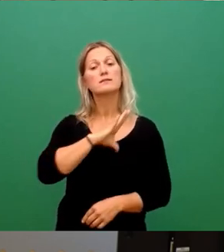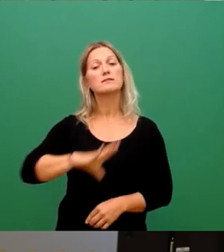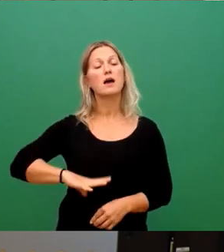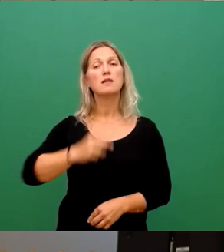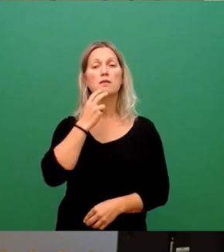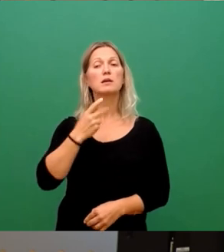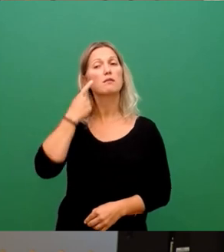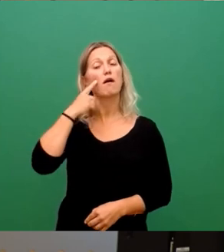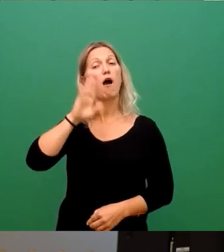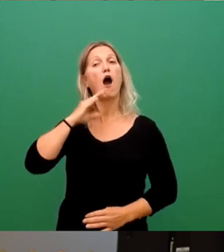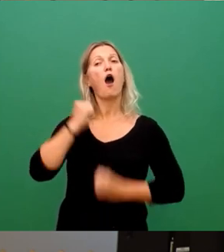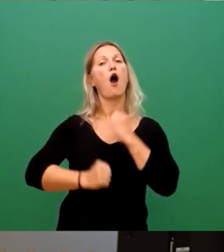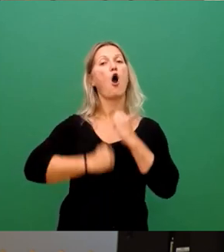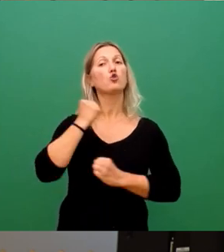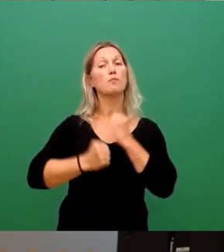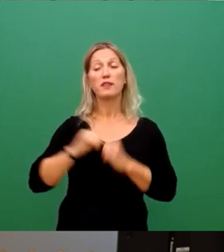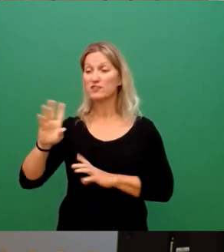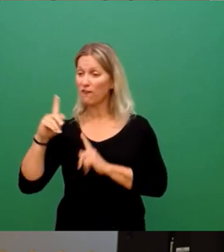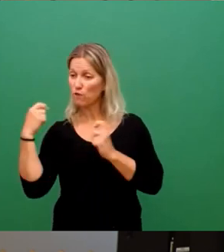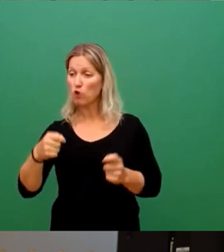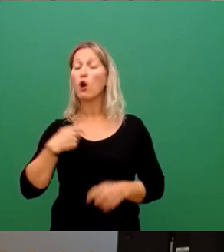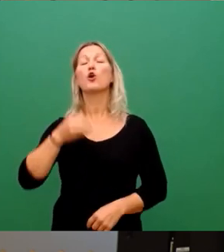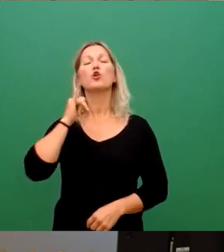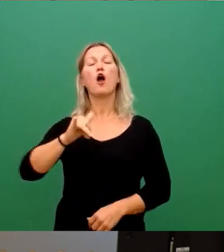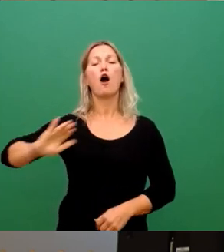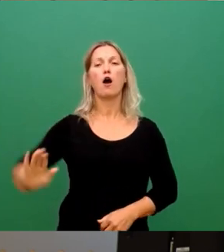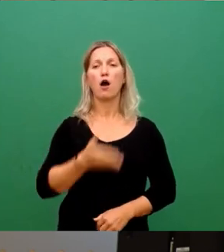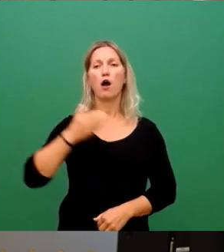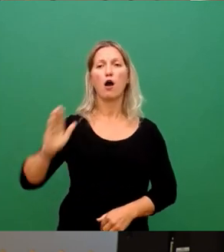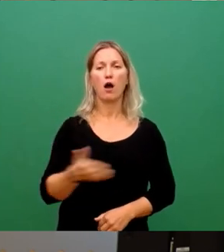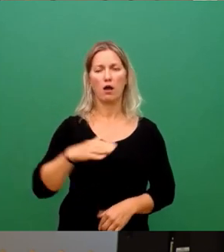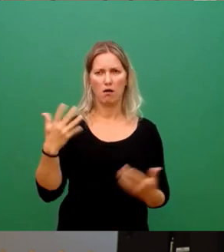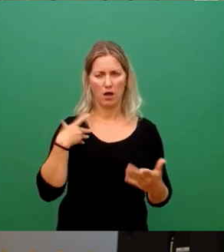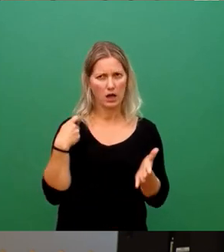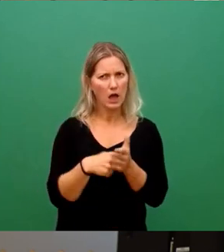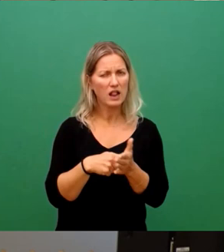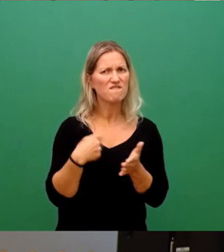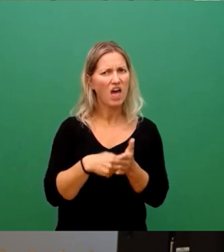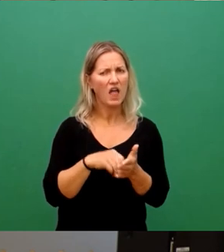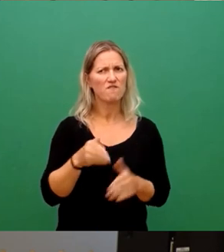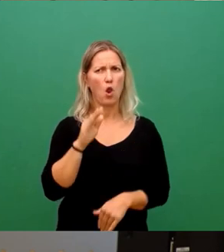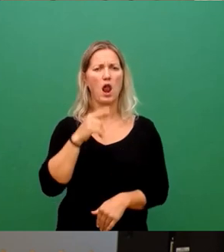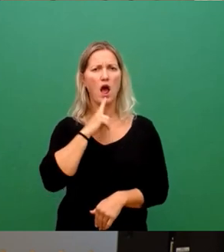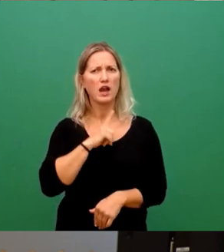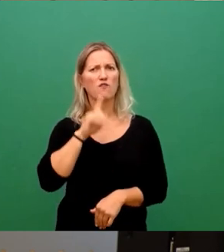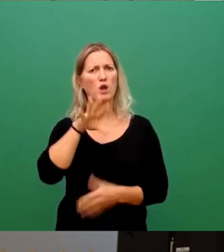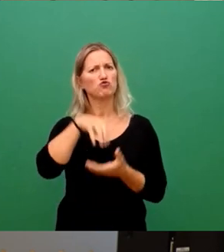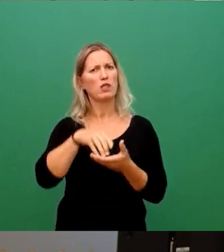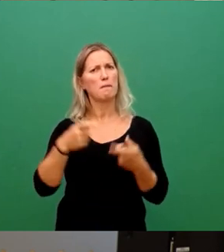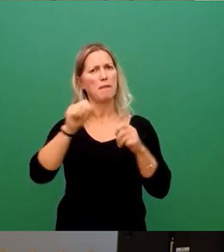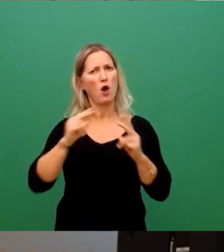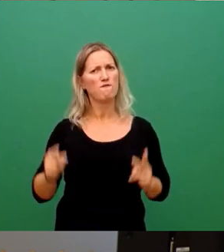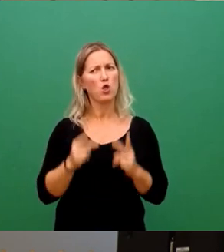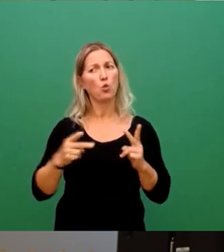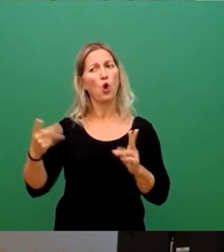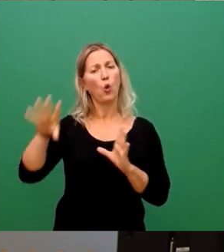dass wir einfach alles, was sie vorschlägt, durchwinken, dann unsere wertvollen Gelder, die eigentlich für die Städtebauförderung sind, einfach dann noch dafür nehmen. Ich